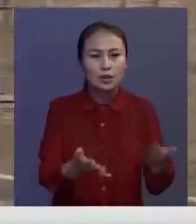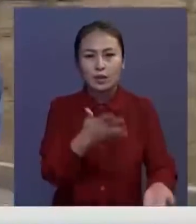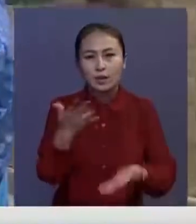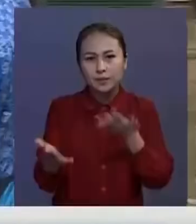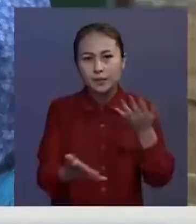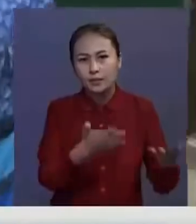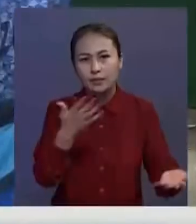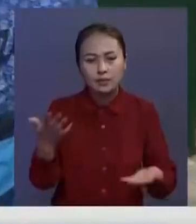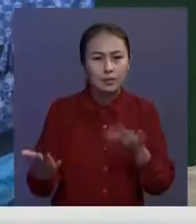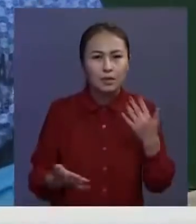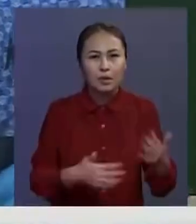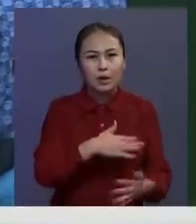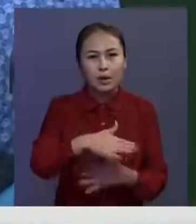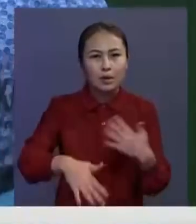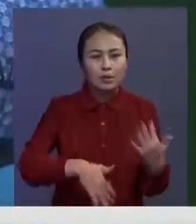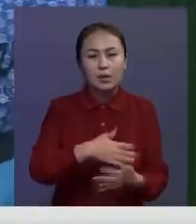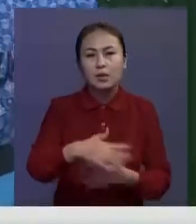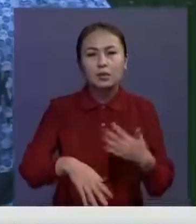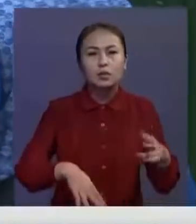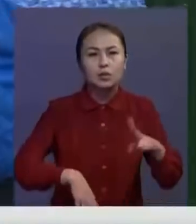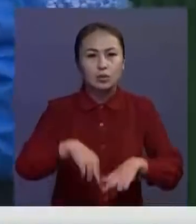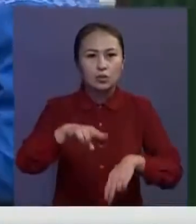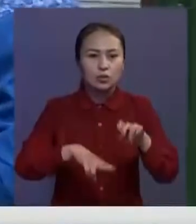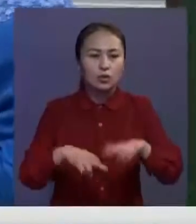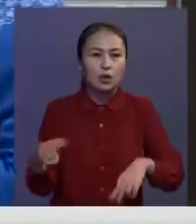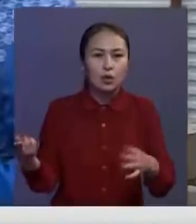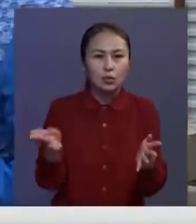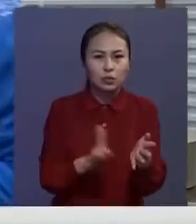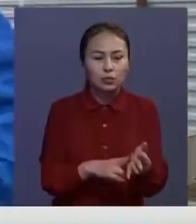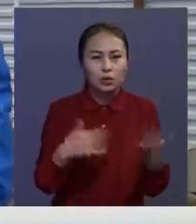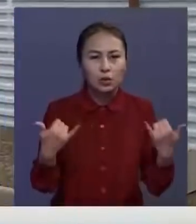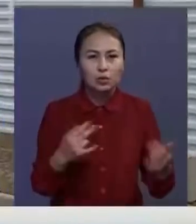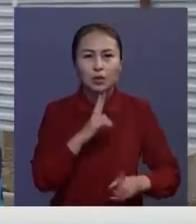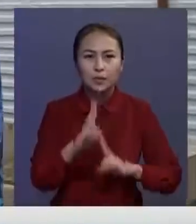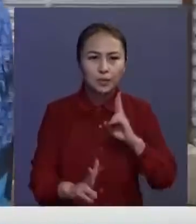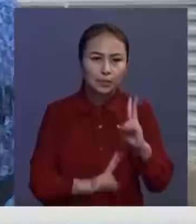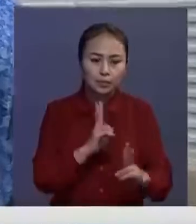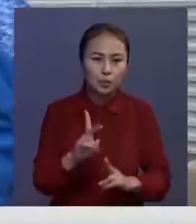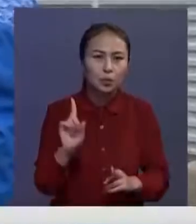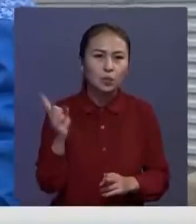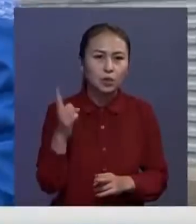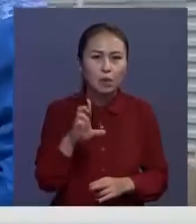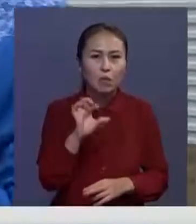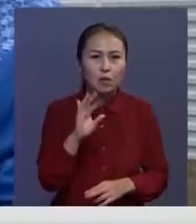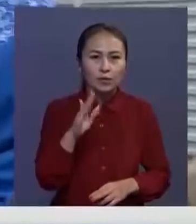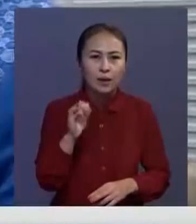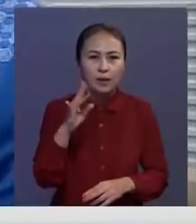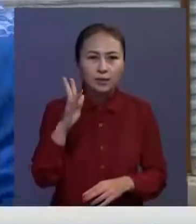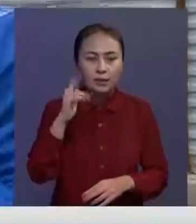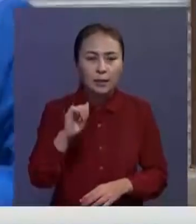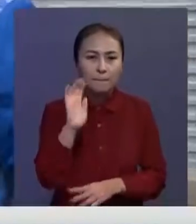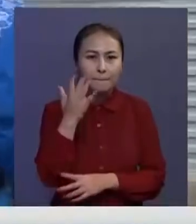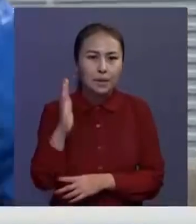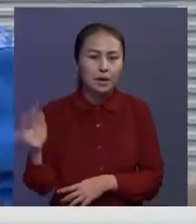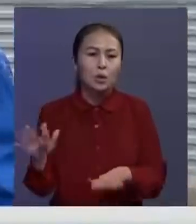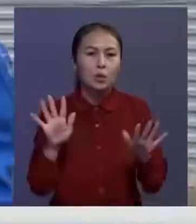осындай қарбалас құрлысқа көшкені көпшіліктің қазір наразылығын тудыр-ботыр өткені ботаникалық бақ атайтып тұрғандай